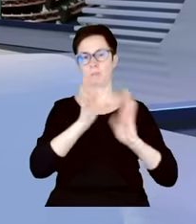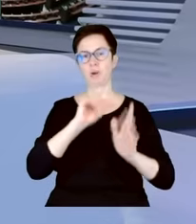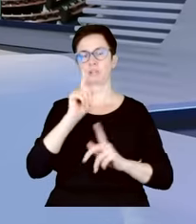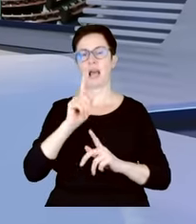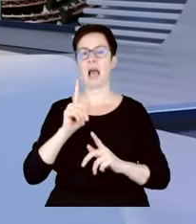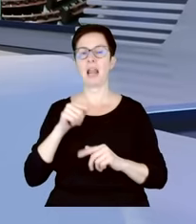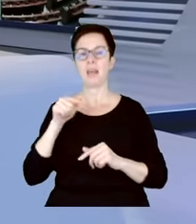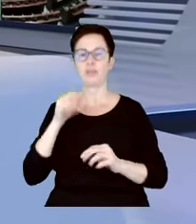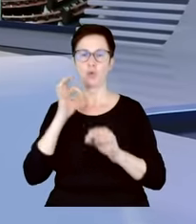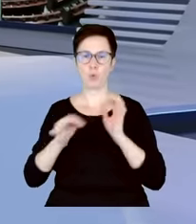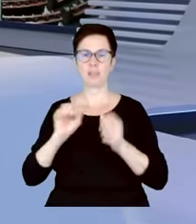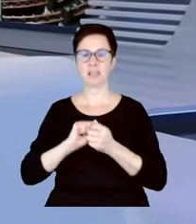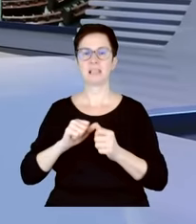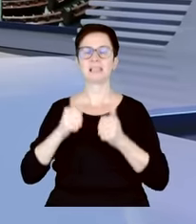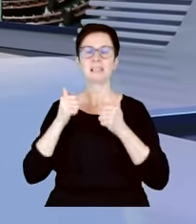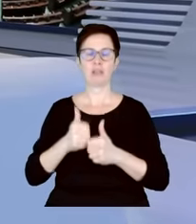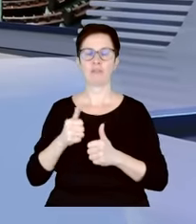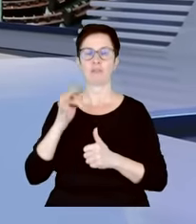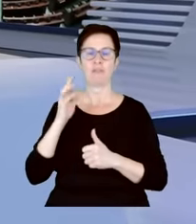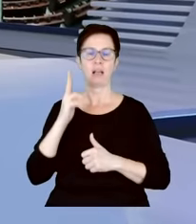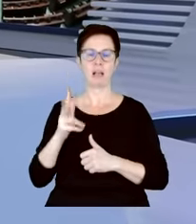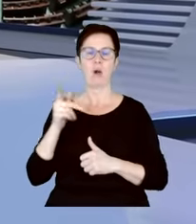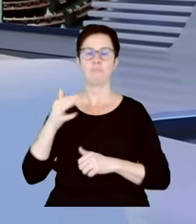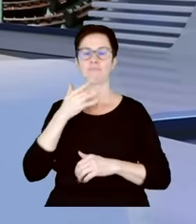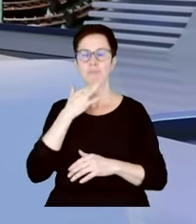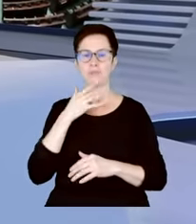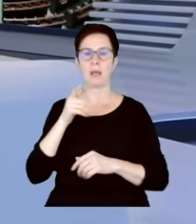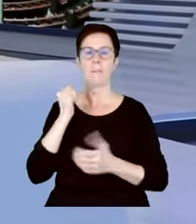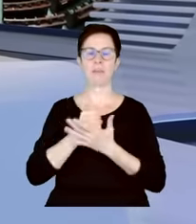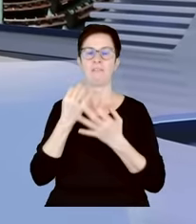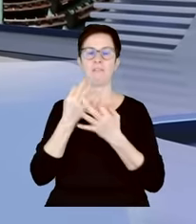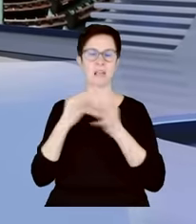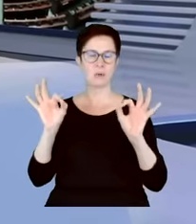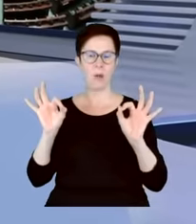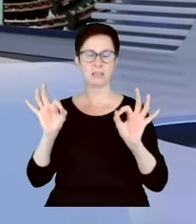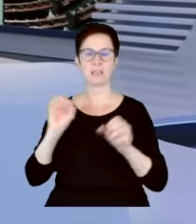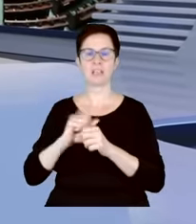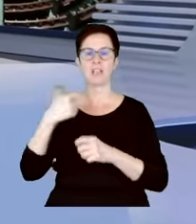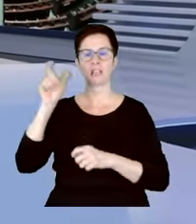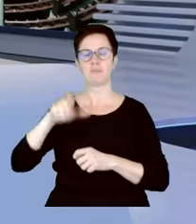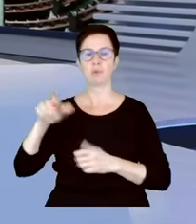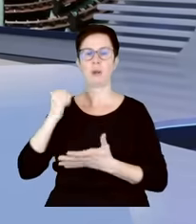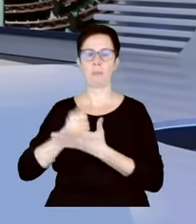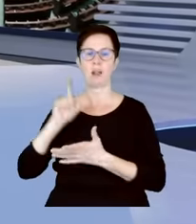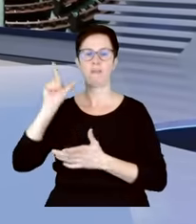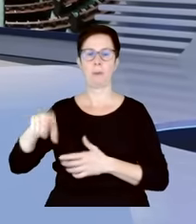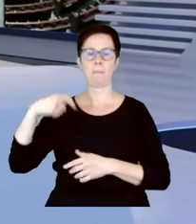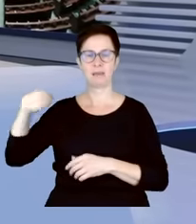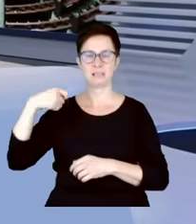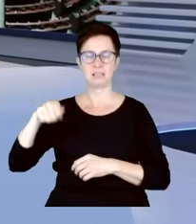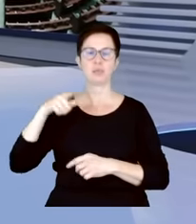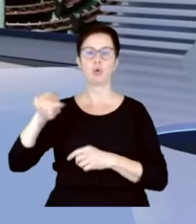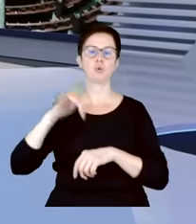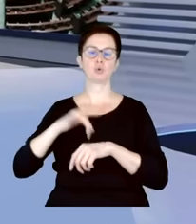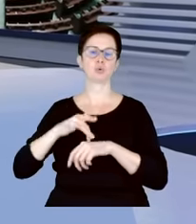sprawie stanowisko Trybunału Konstytucyjnego, który zdecydował, że prawo łaski jest indywidualnym prawem pana prezydenta, rodzi skutki nieodwracalne i nie